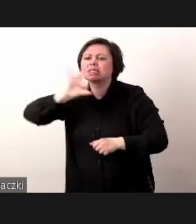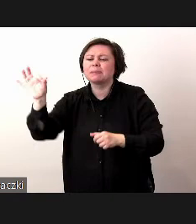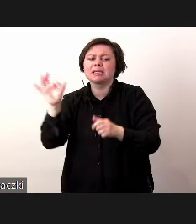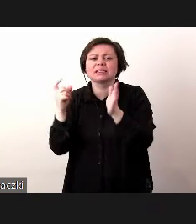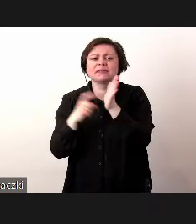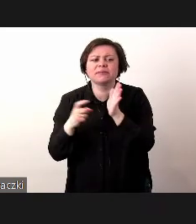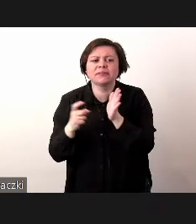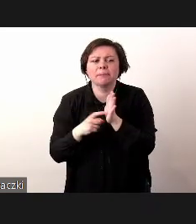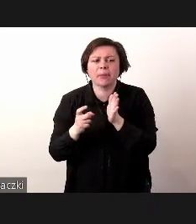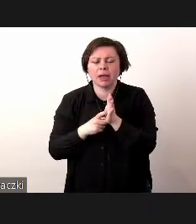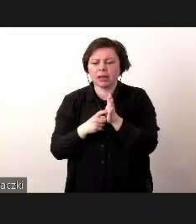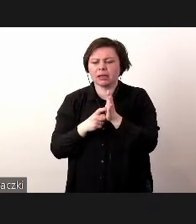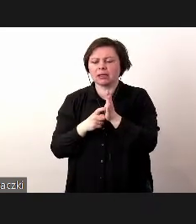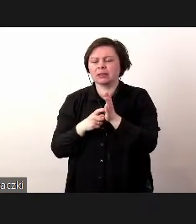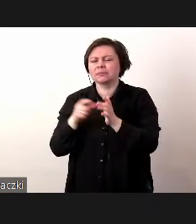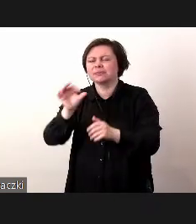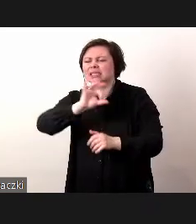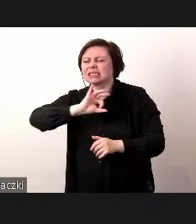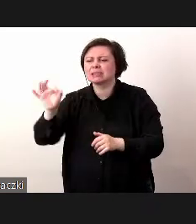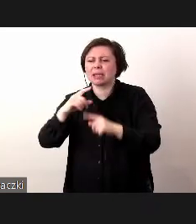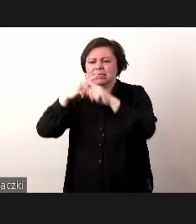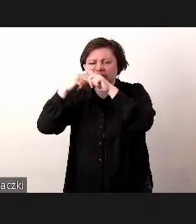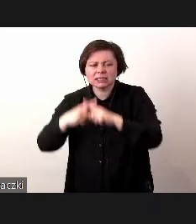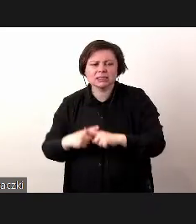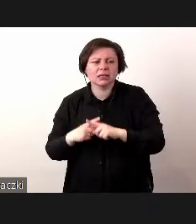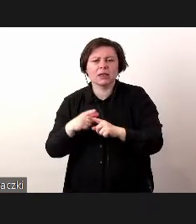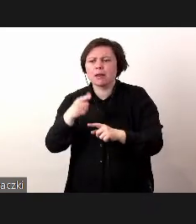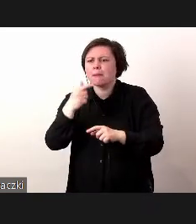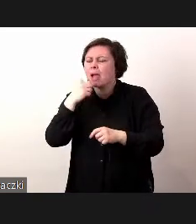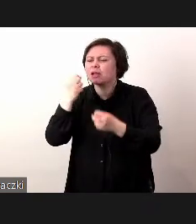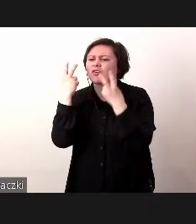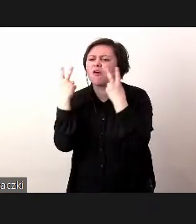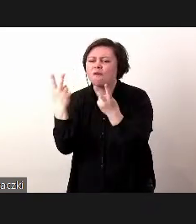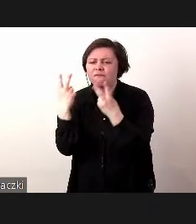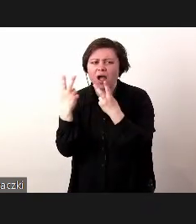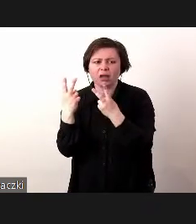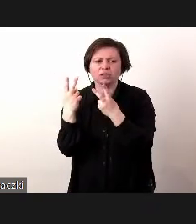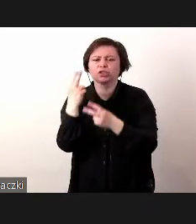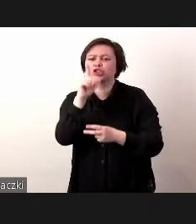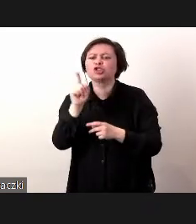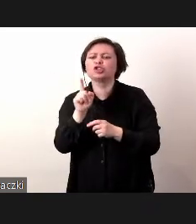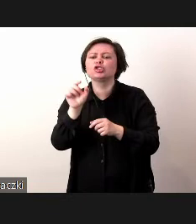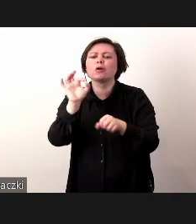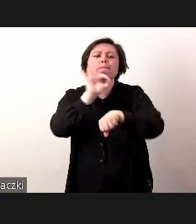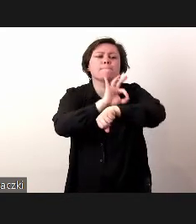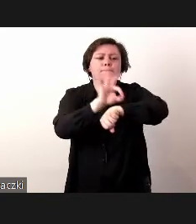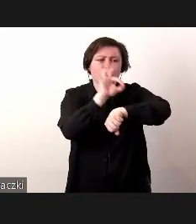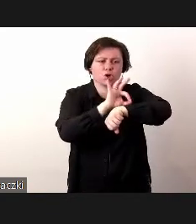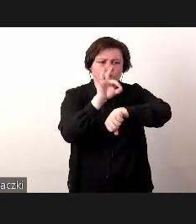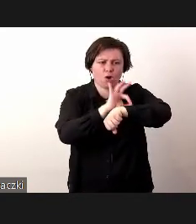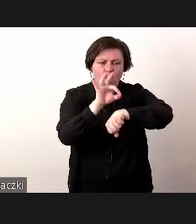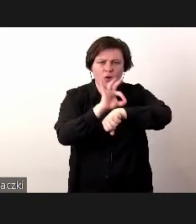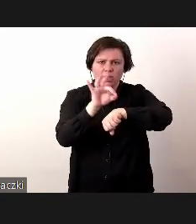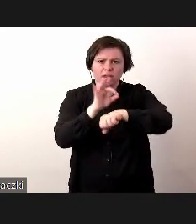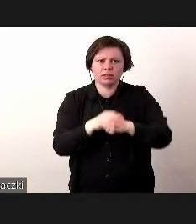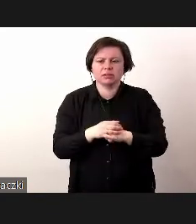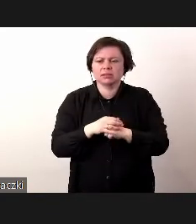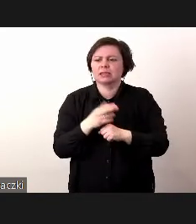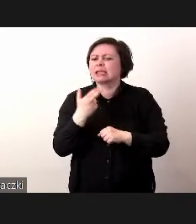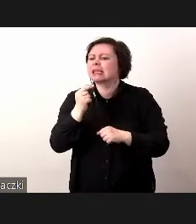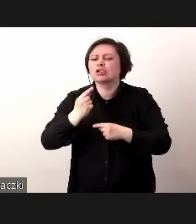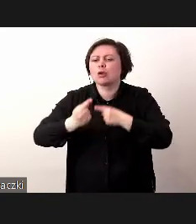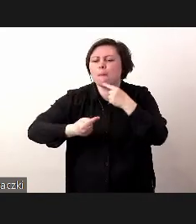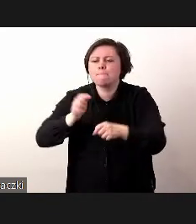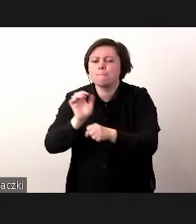wymagań, ta specyfikacja testowa jest bardziej istotna niż projekt, niż